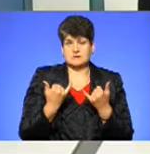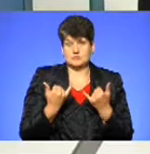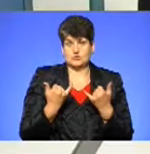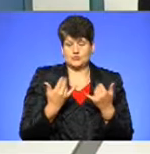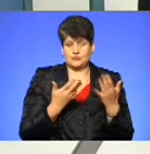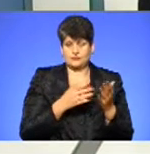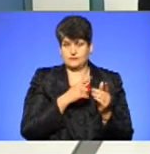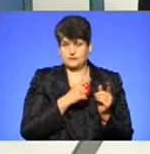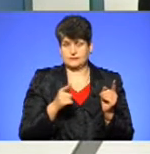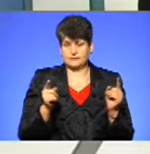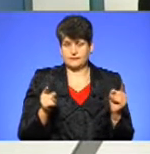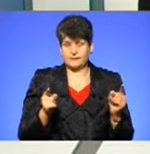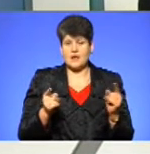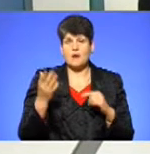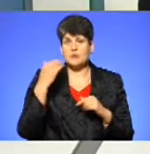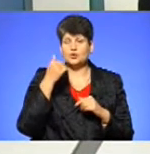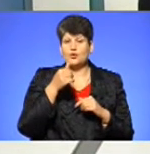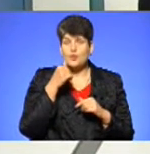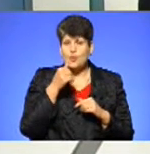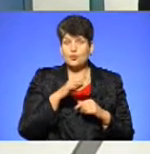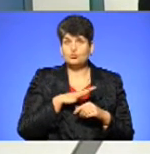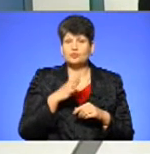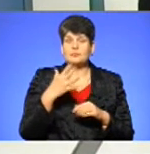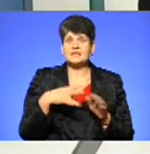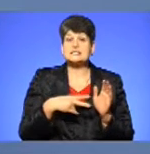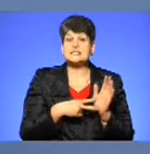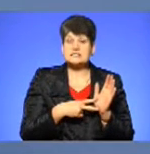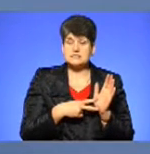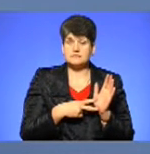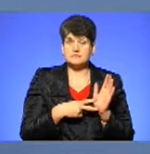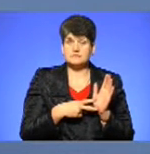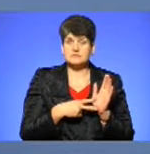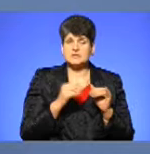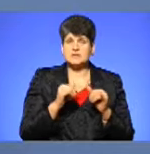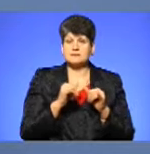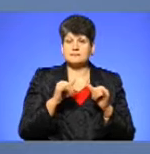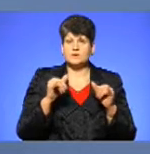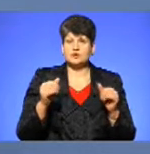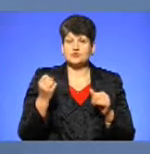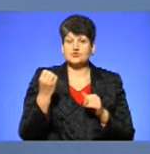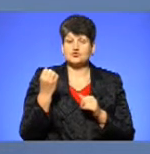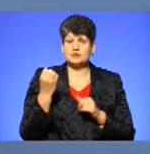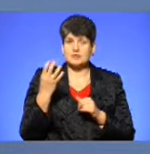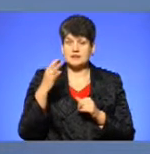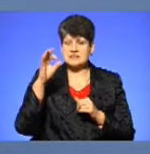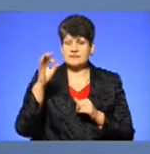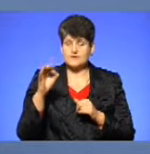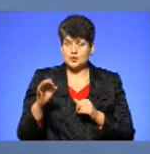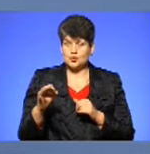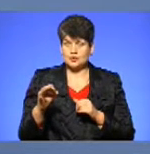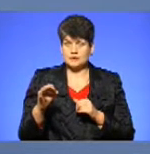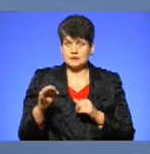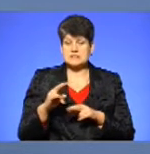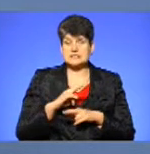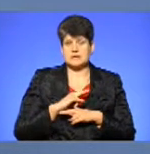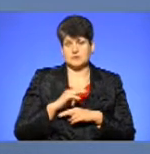Минулого року було в цей самий період 57, тобто приріст 14% з